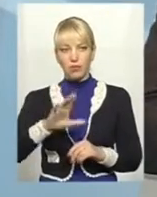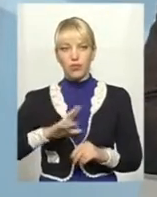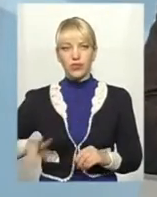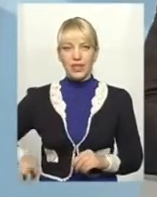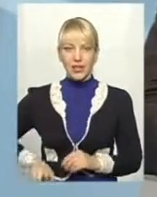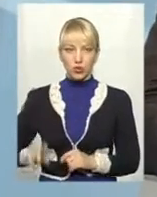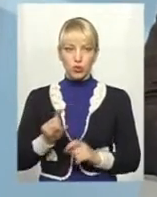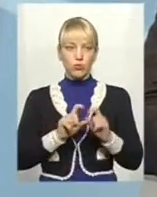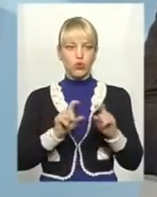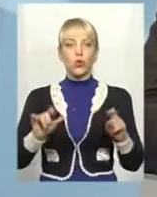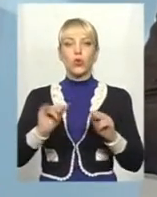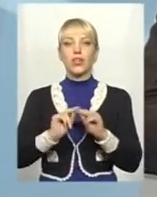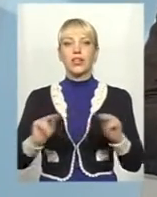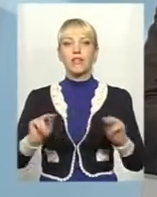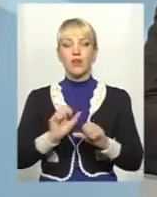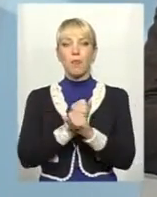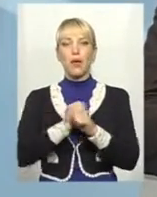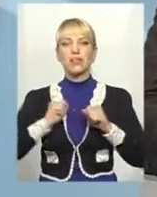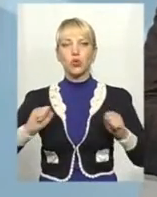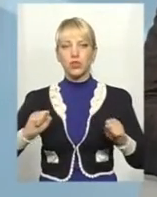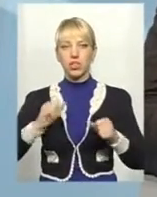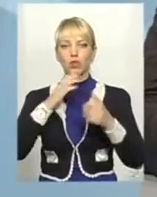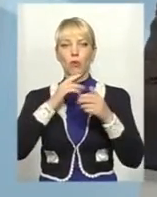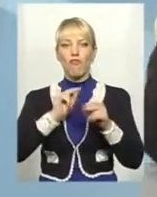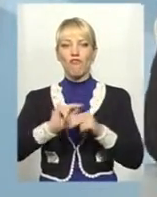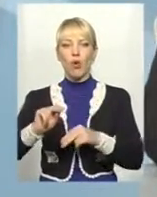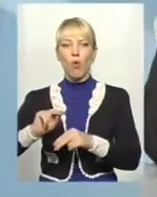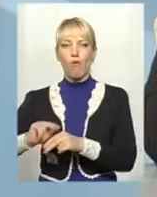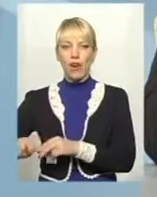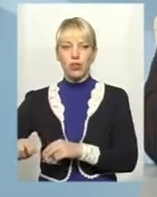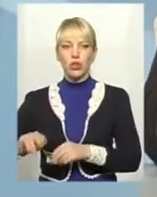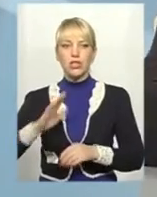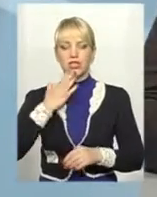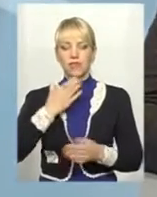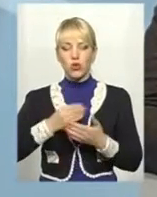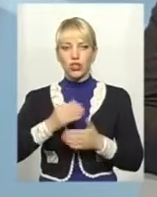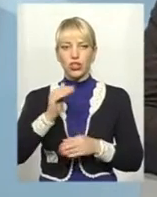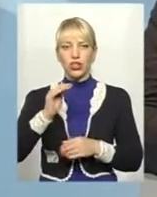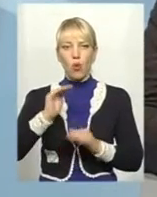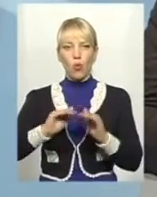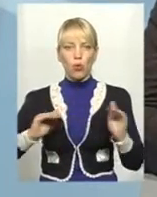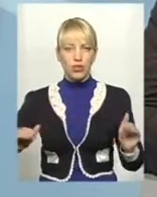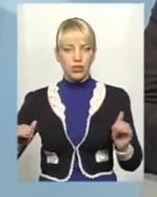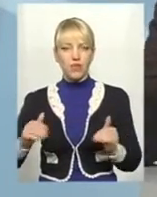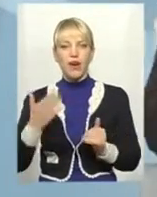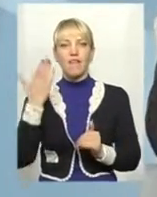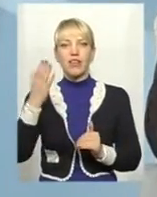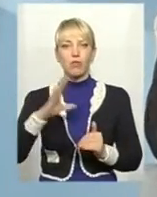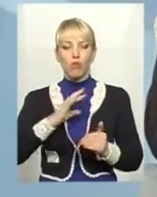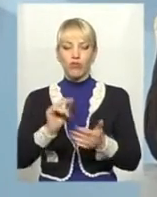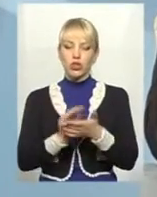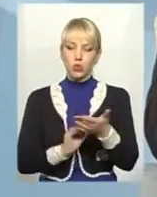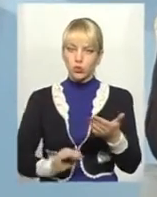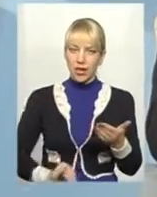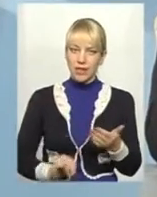директором школи, і навчав патріотичному вихованню своїх учнів. Він був, звичайно, і журналіст, і письменник,